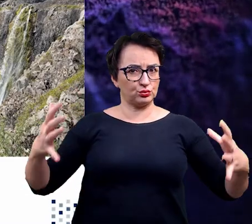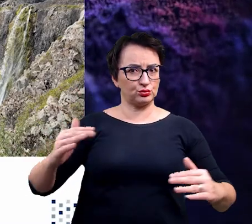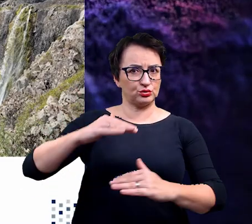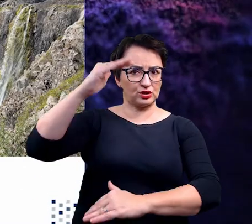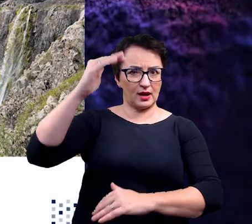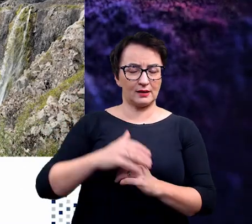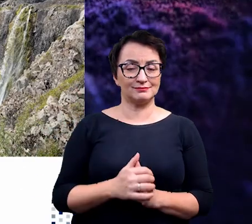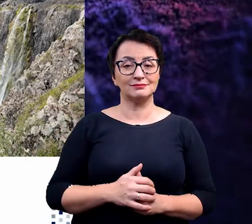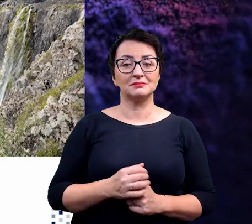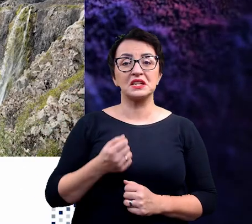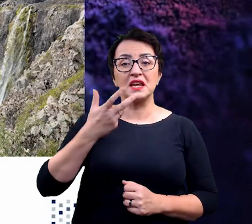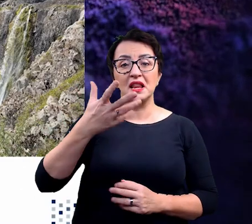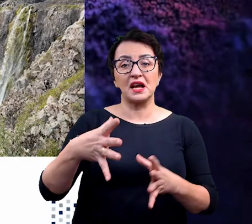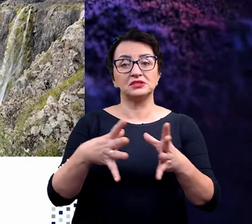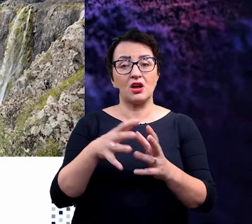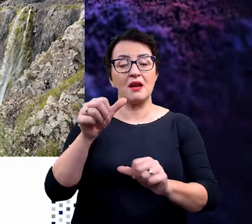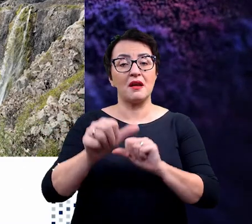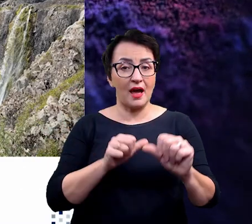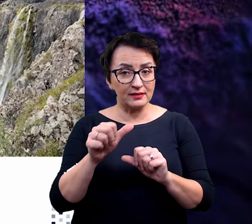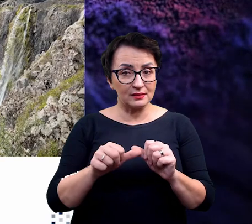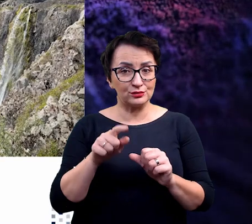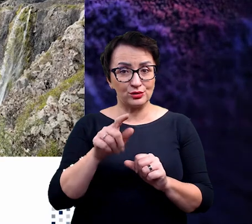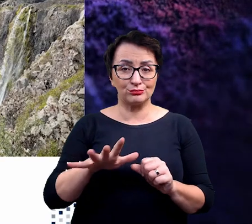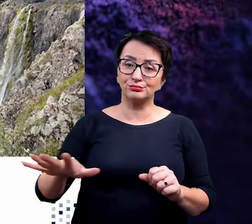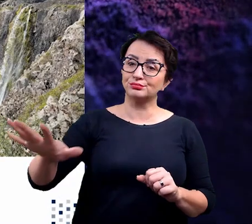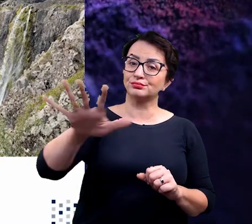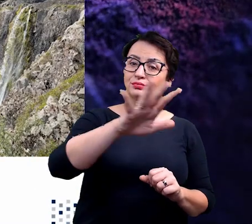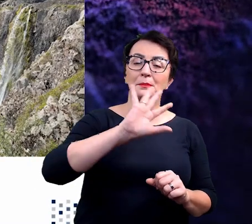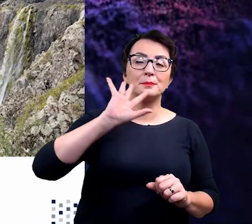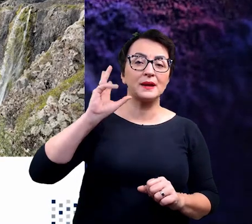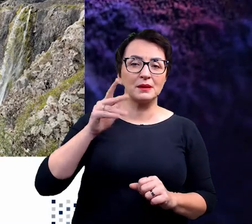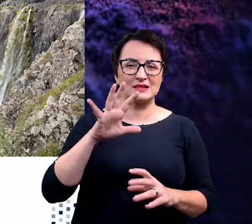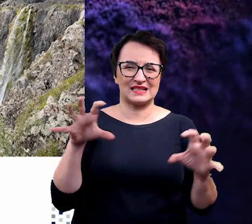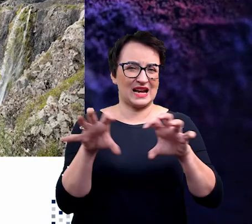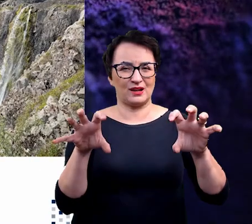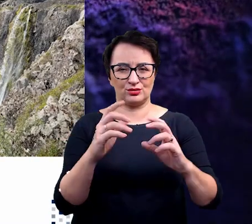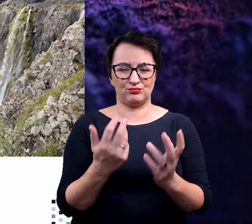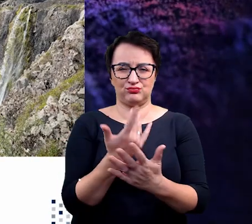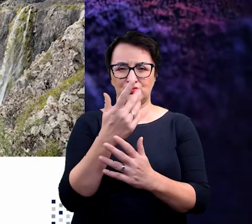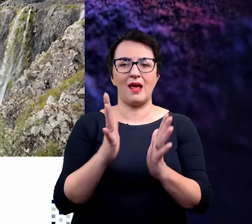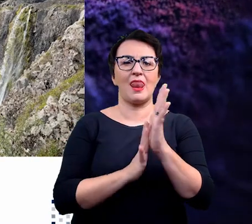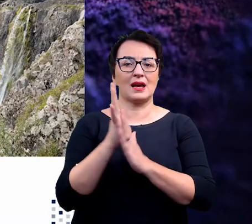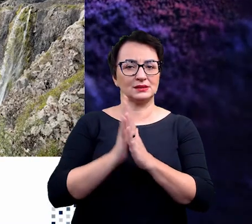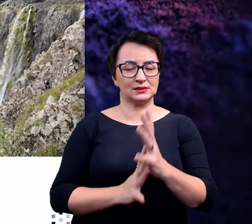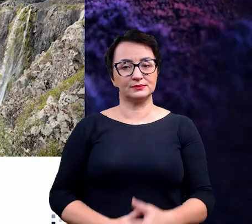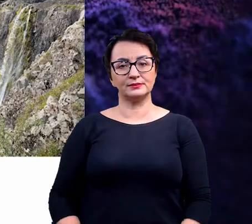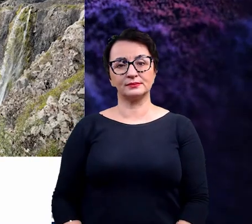Świadczy to o tym, że za kilkadziesiątków lat cała ta malownicza przestrzeń, którą tu widzimy, będzie gęsto zarośniętym lasem sosnowym.